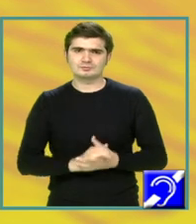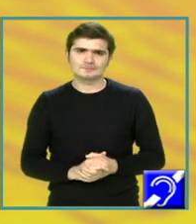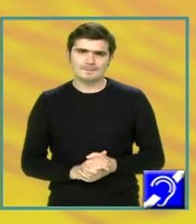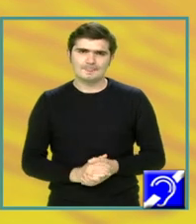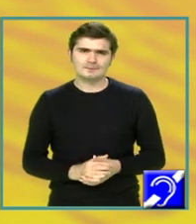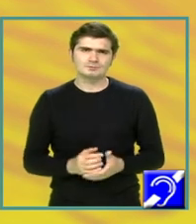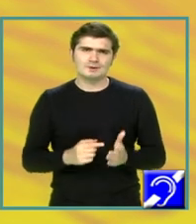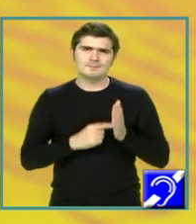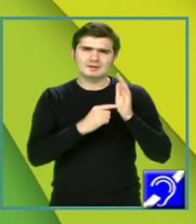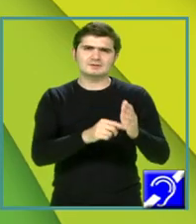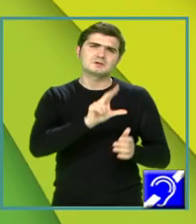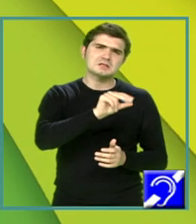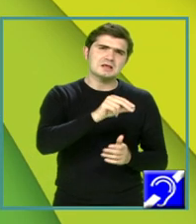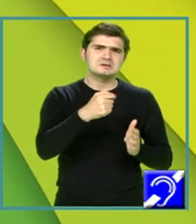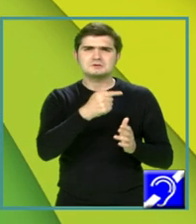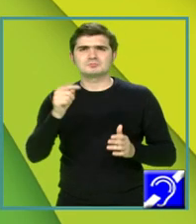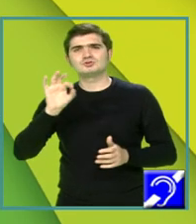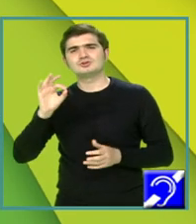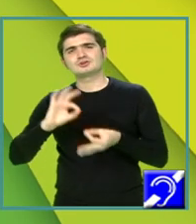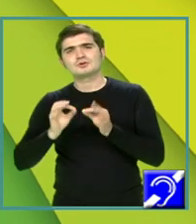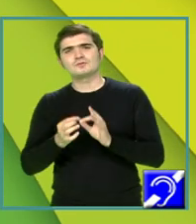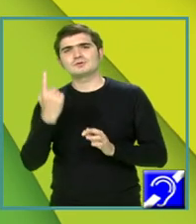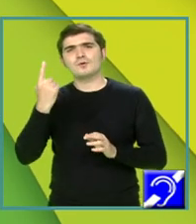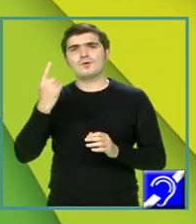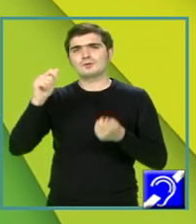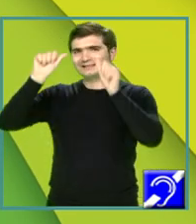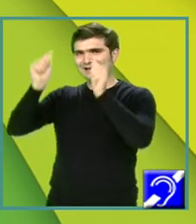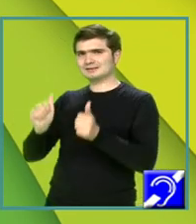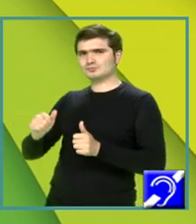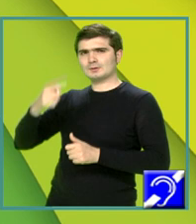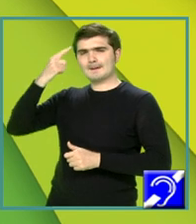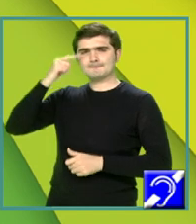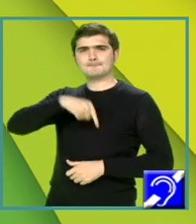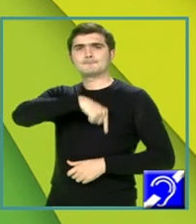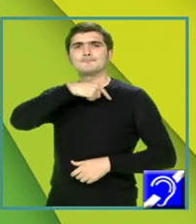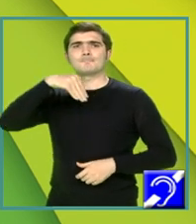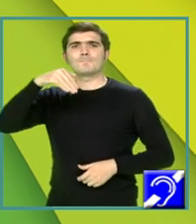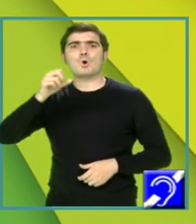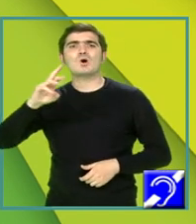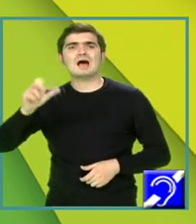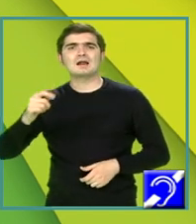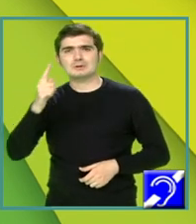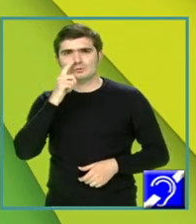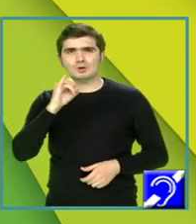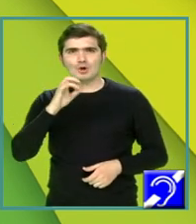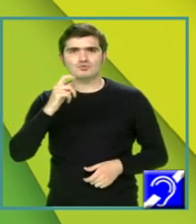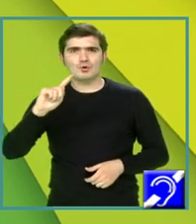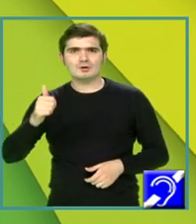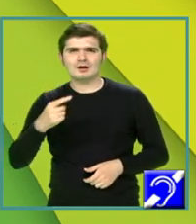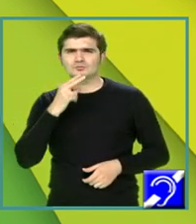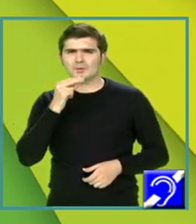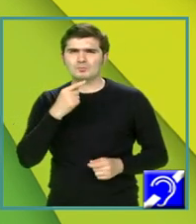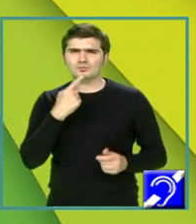Prezintă în 30-50 de cuvinte o trăsătură morală a lui Nicolae Iorga, așa cum reiese din textul dat. Verbul a prezenta